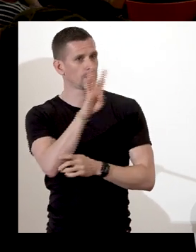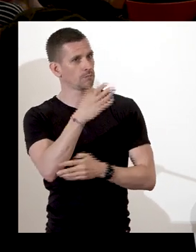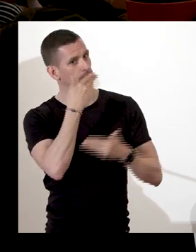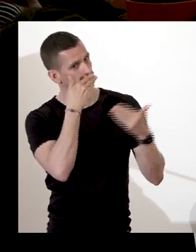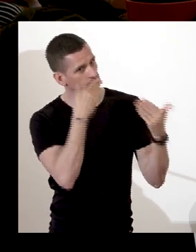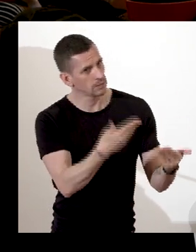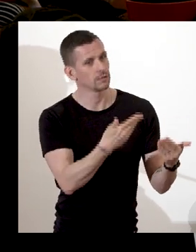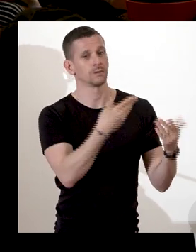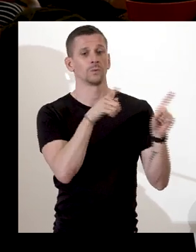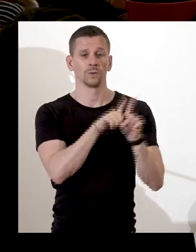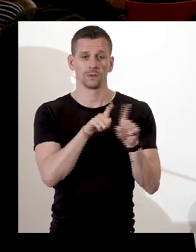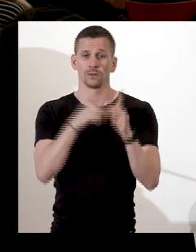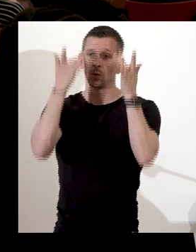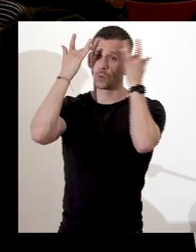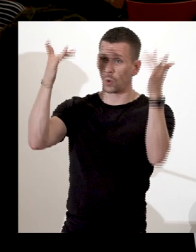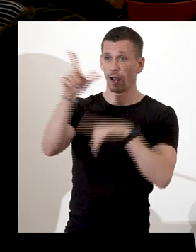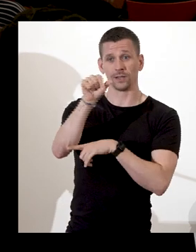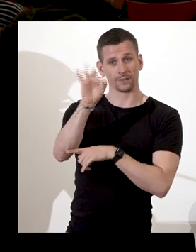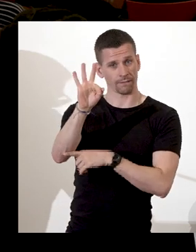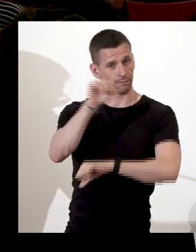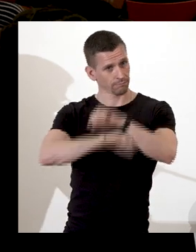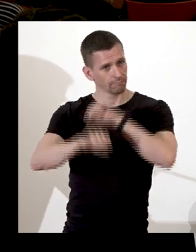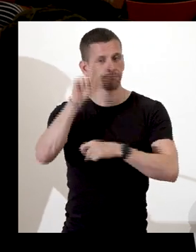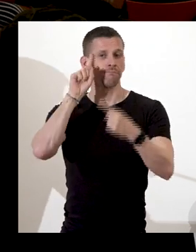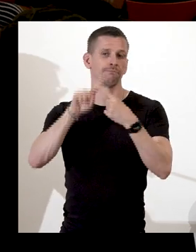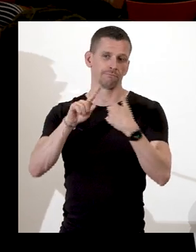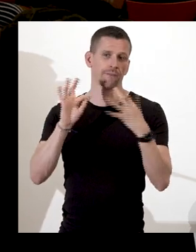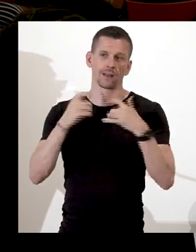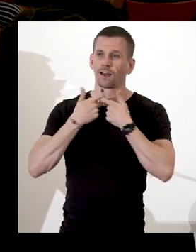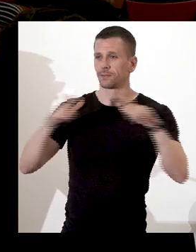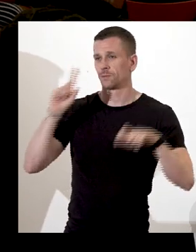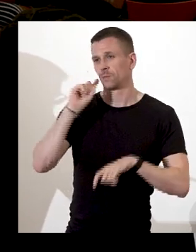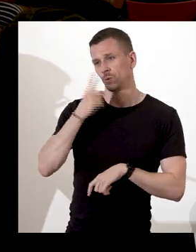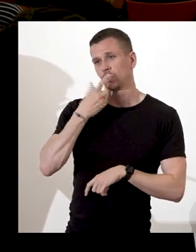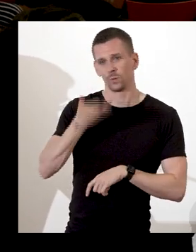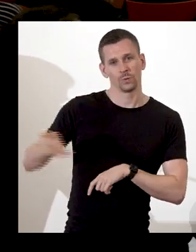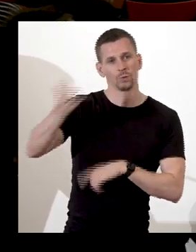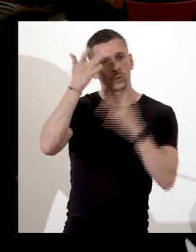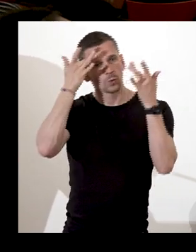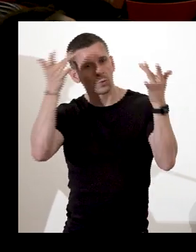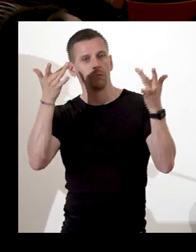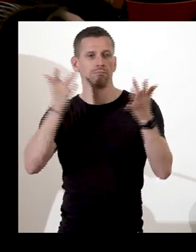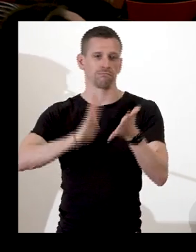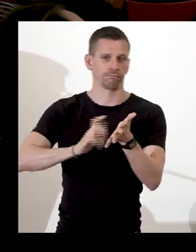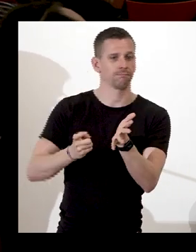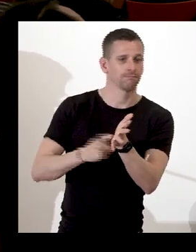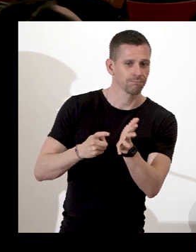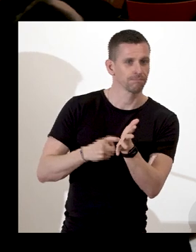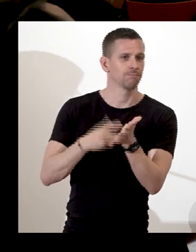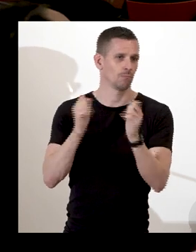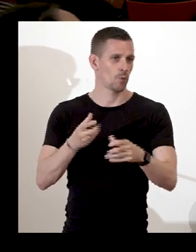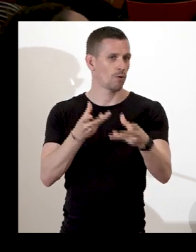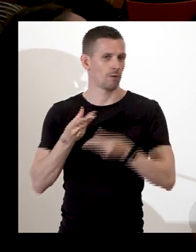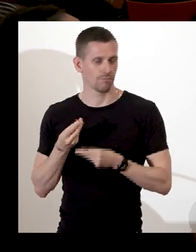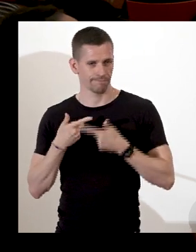LSF, destinée à faciliter et à encourager l'accessibilité culturelle en faveur du public sourd, qui va